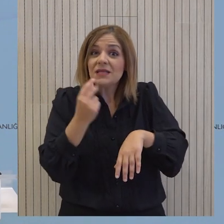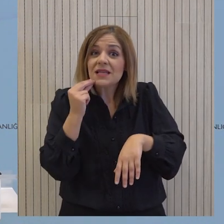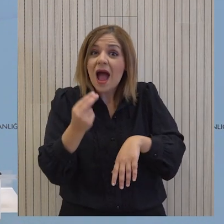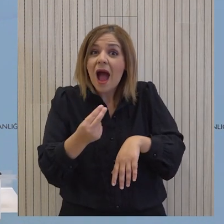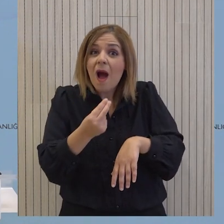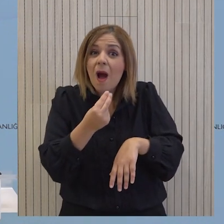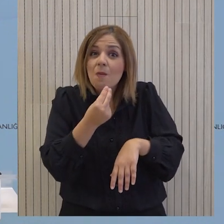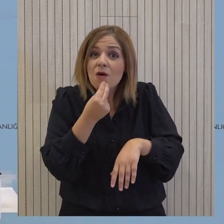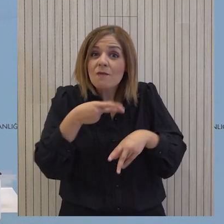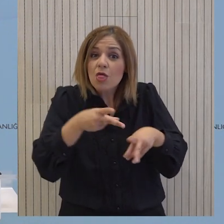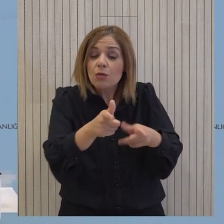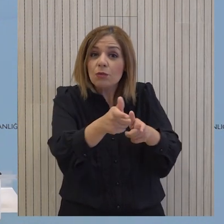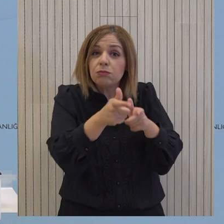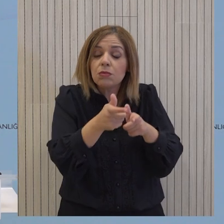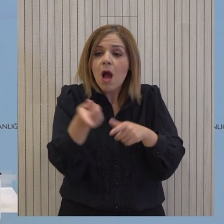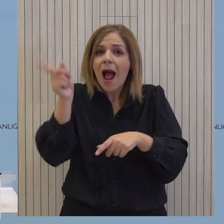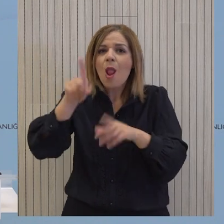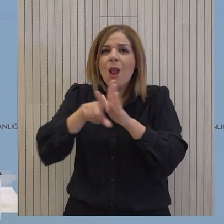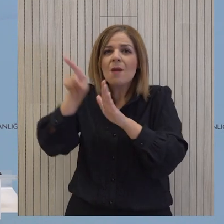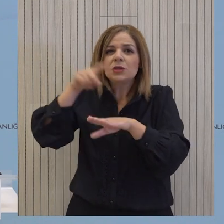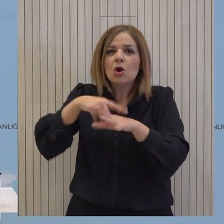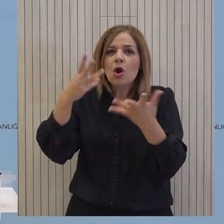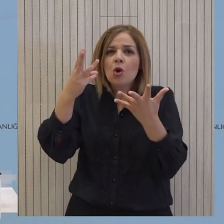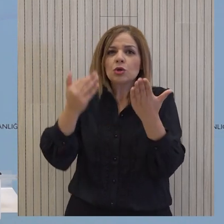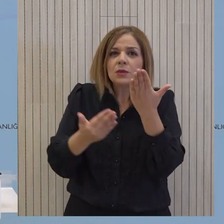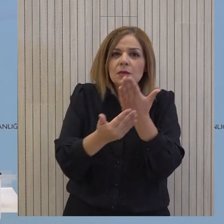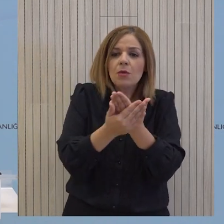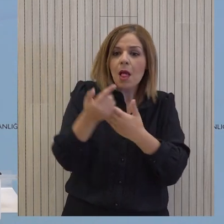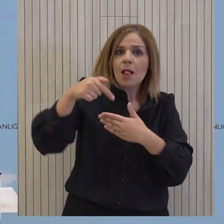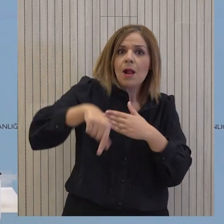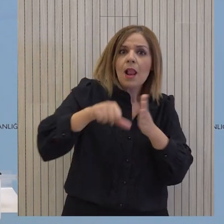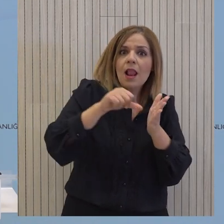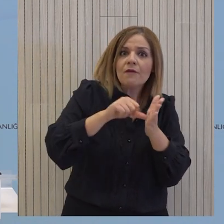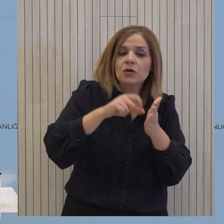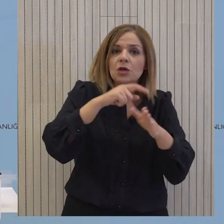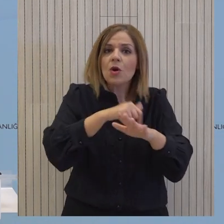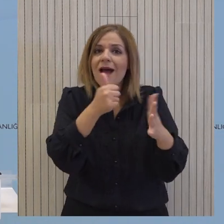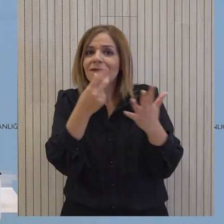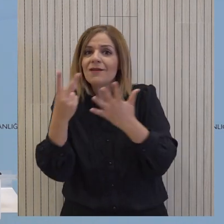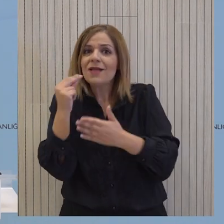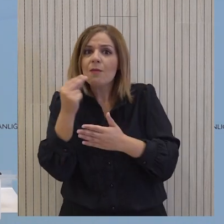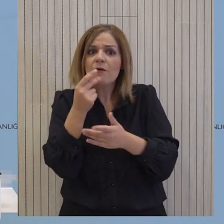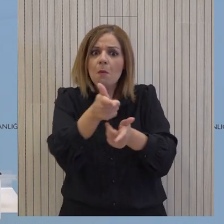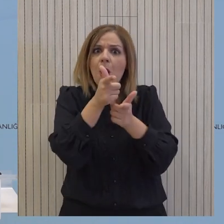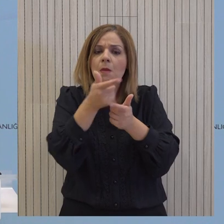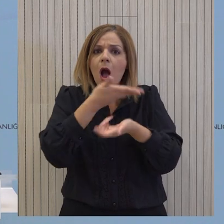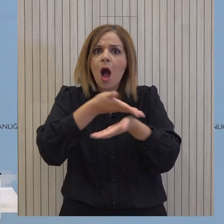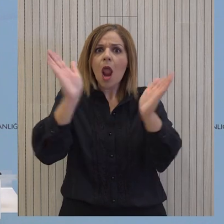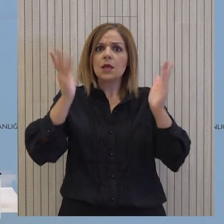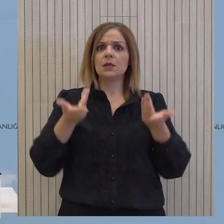προηγούμενο στη Λεβεσόν μιλούμε για 8.30 το πρωί και ξανά στη Λευκροσία μιλούμε για 6.00-7.00 πάλι το απόγευμα.